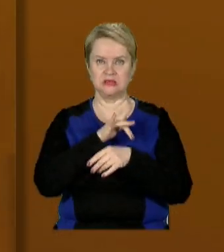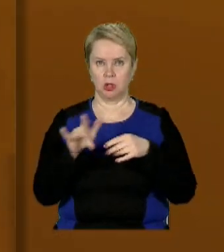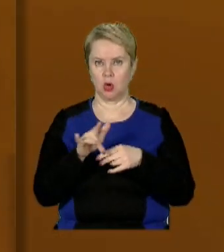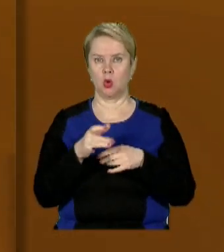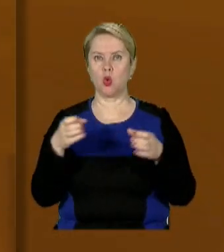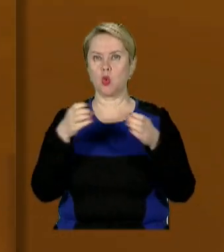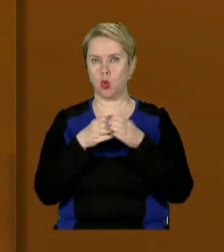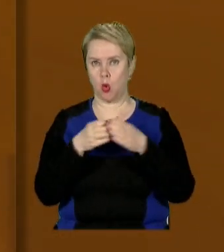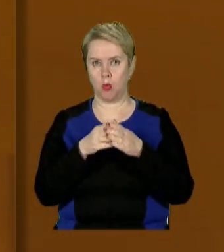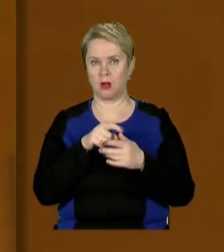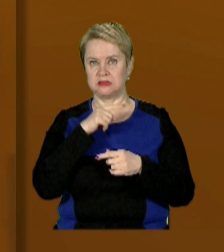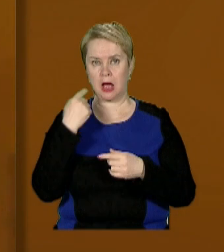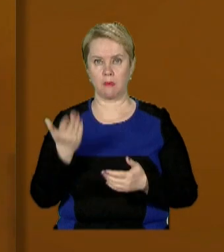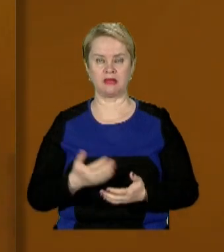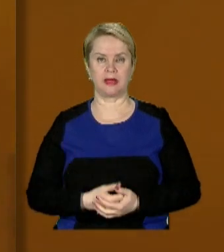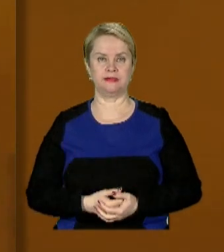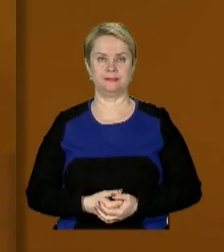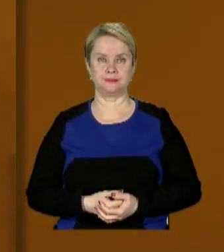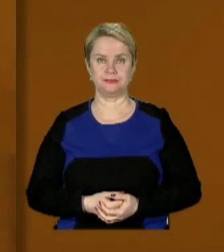штурмової групи загарбників.